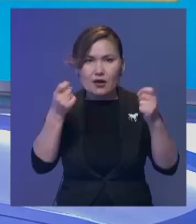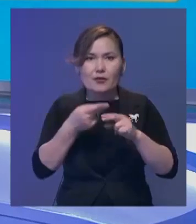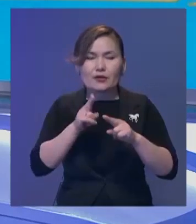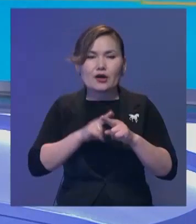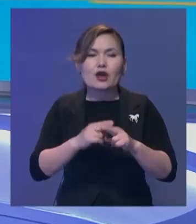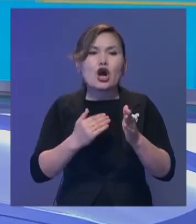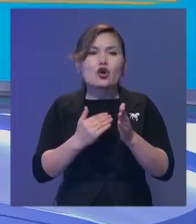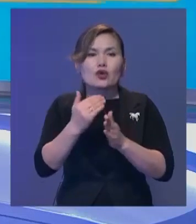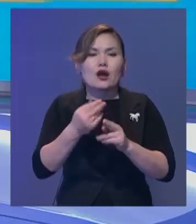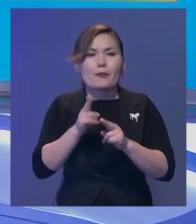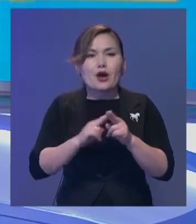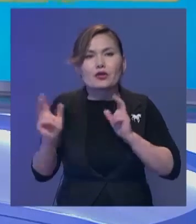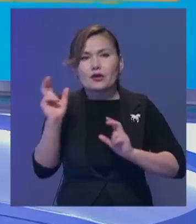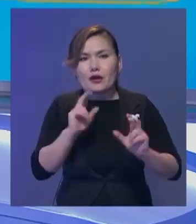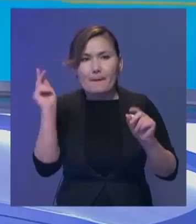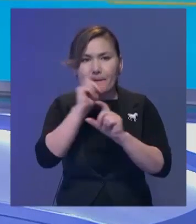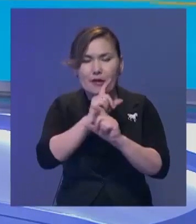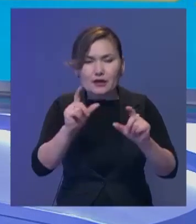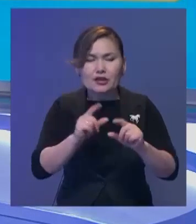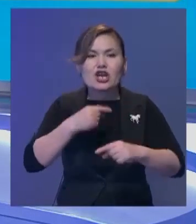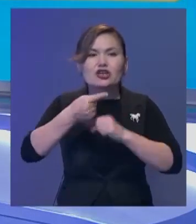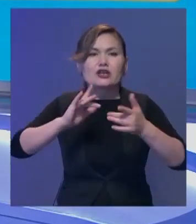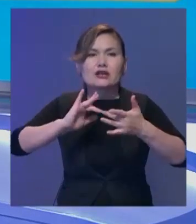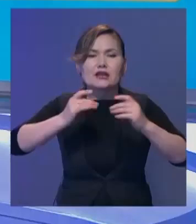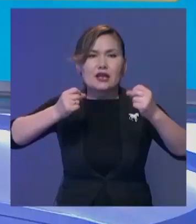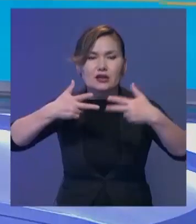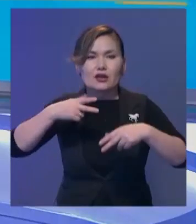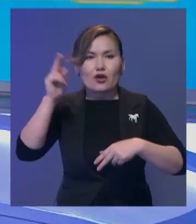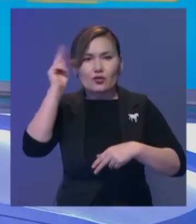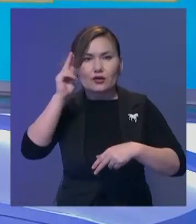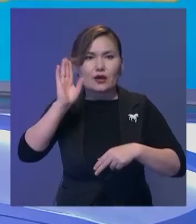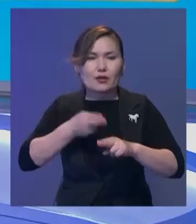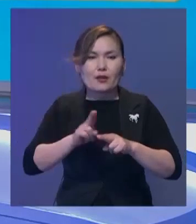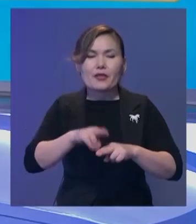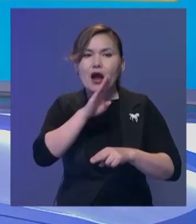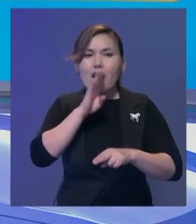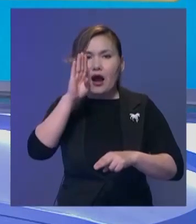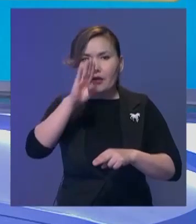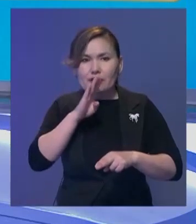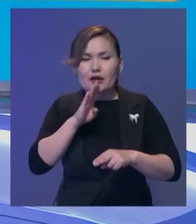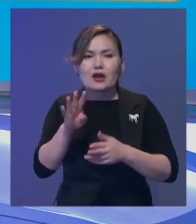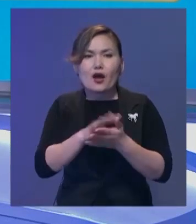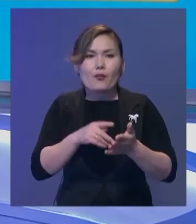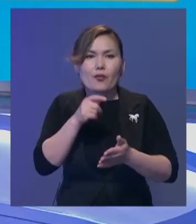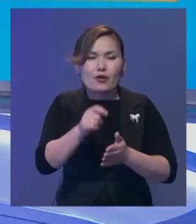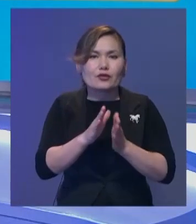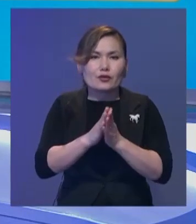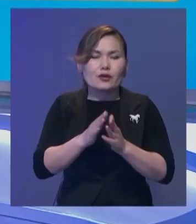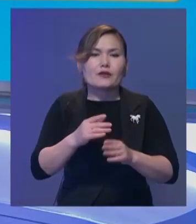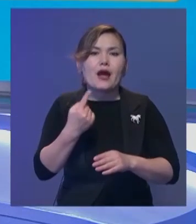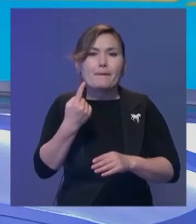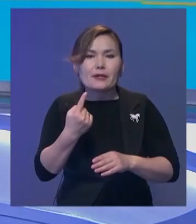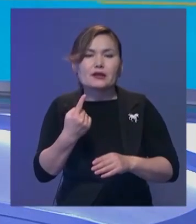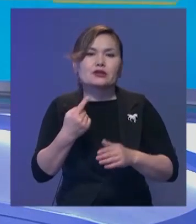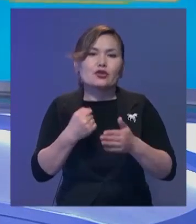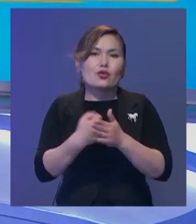сайкез жоғарғы ұқы орындармен мектептер қашықтан ұқыту форматына ұсырлады. Атаналар өтніші бойынша 1-ші, 5-ші, 9